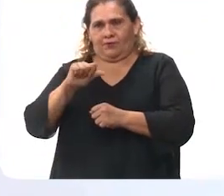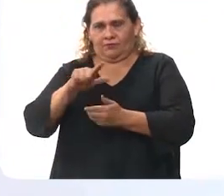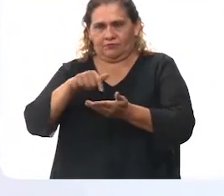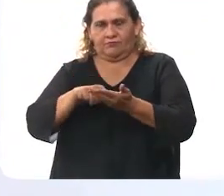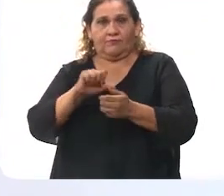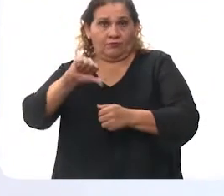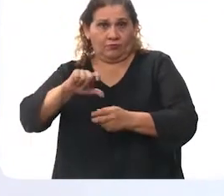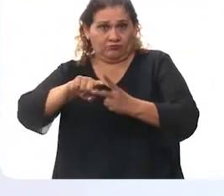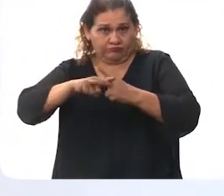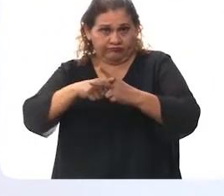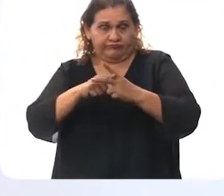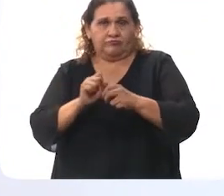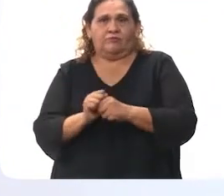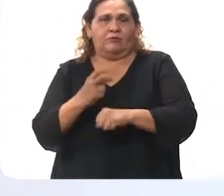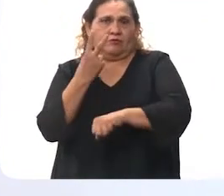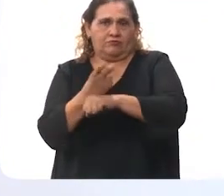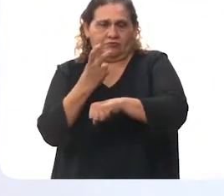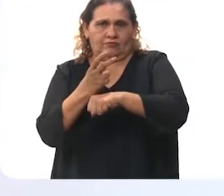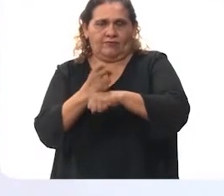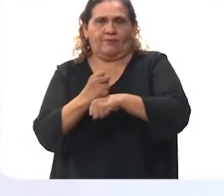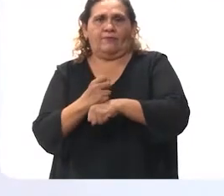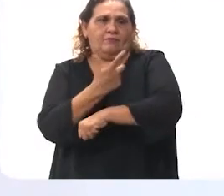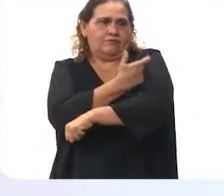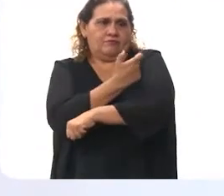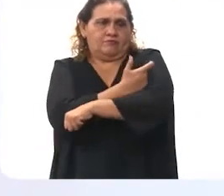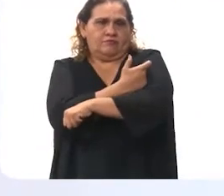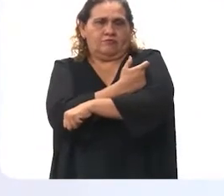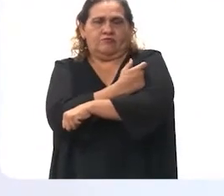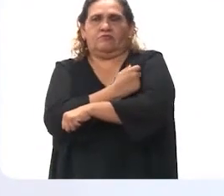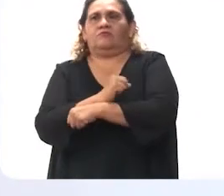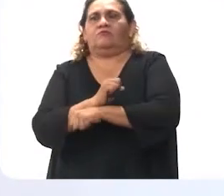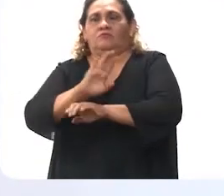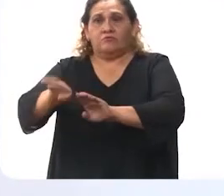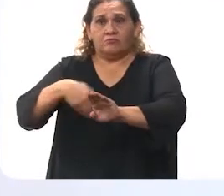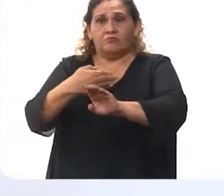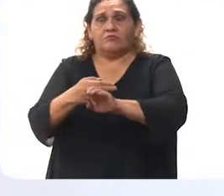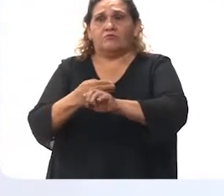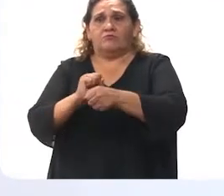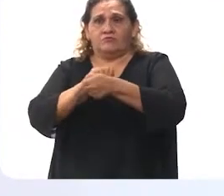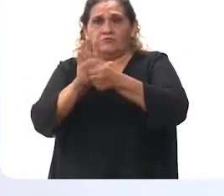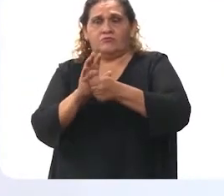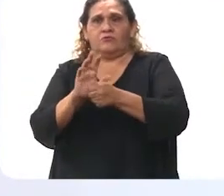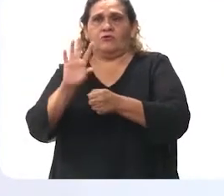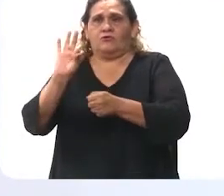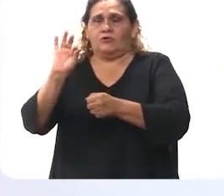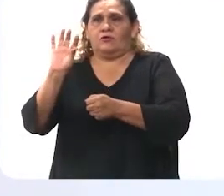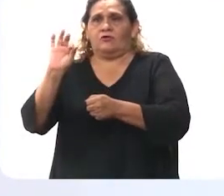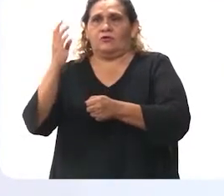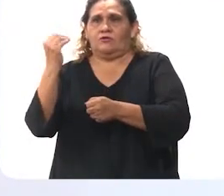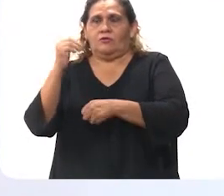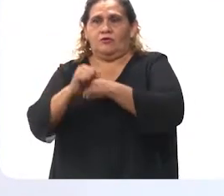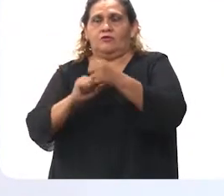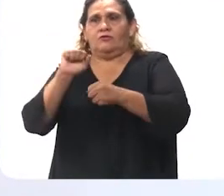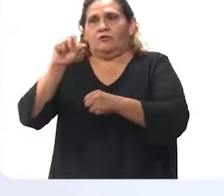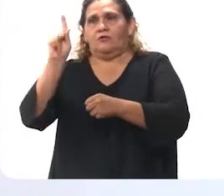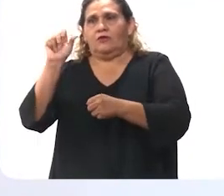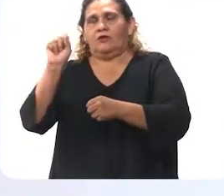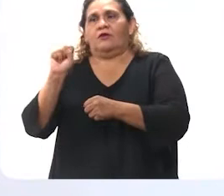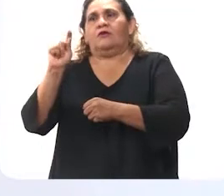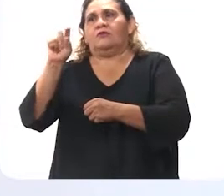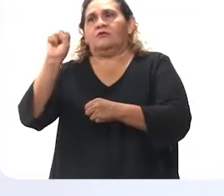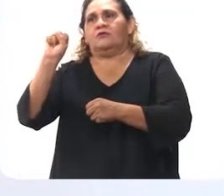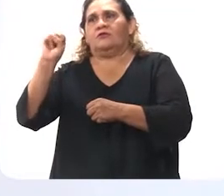Halacho muna teko yetel yaxgaba. Ujalachilu mil yugatane tan umul meyajietelu molayilo Secretaría del Bienestar yetel Fuerzas Armadas.